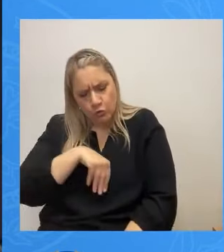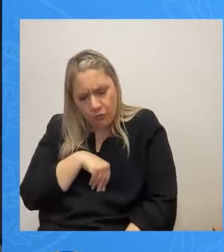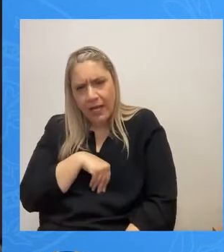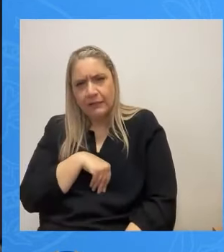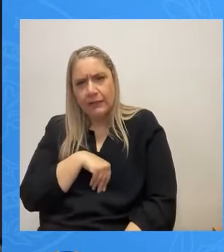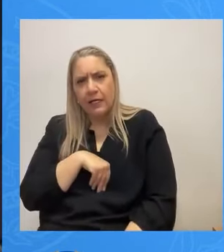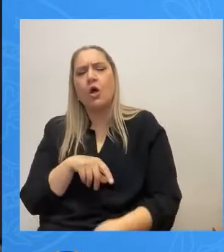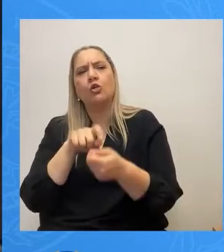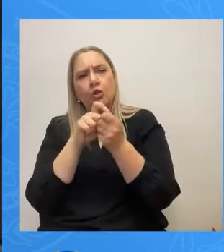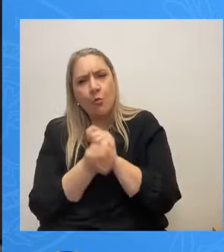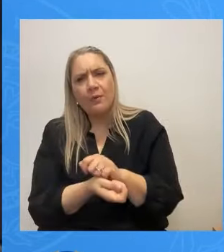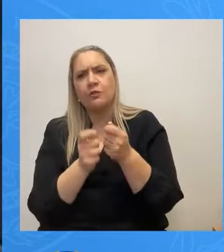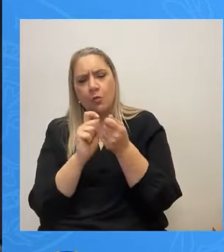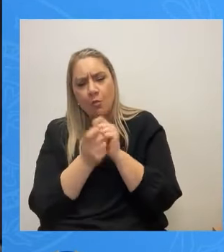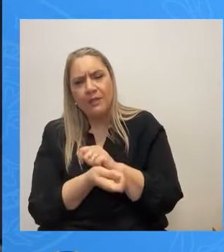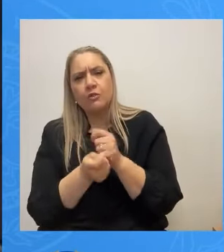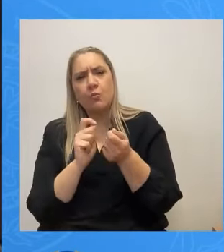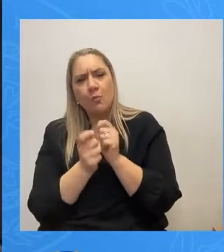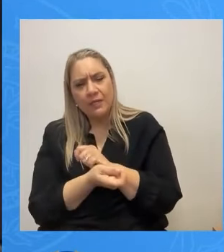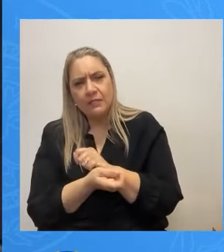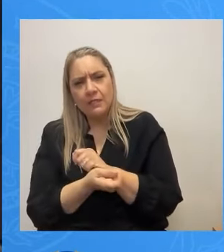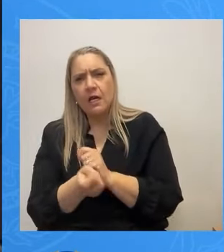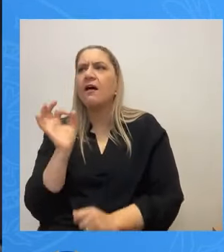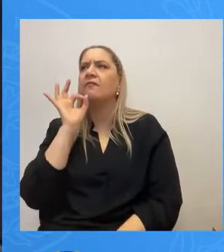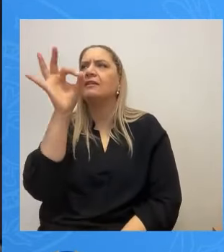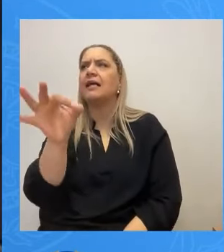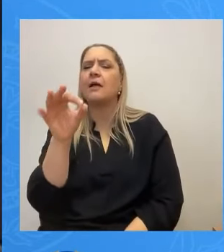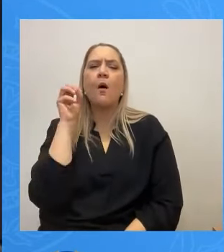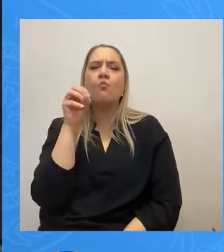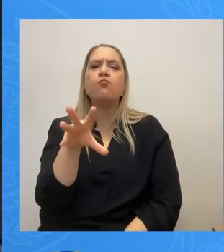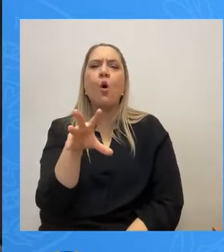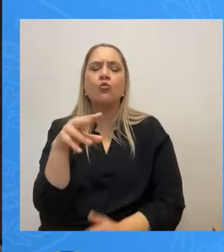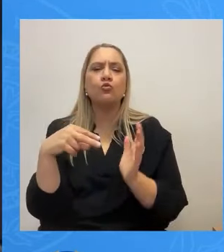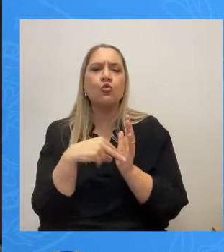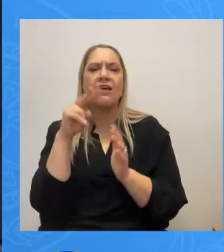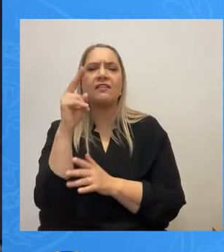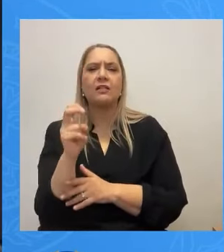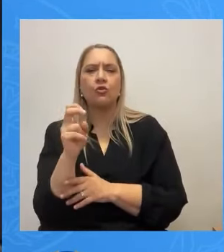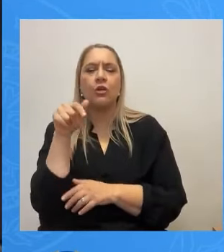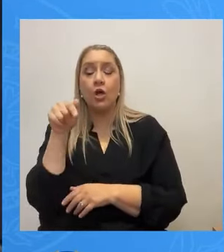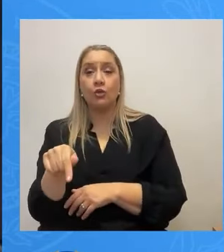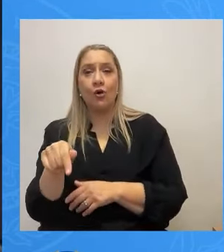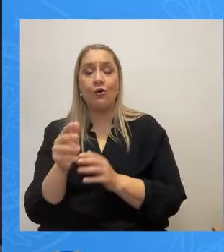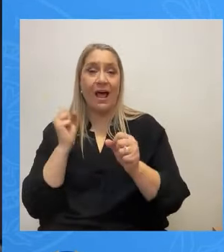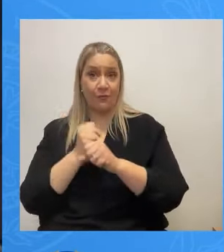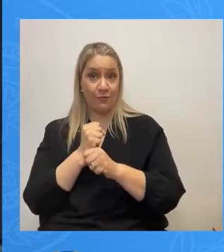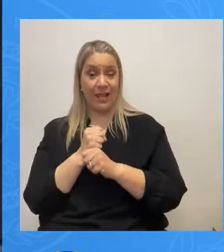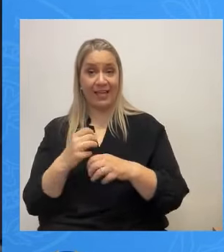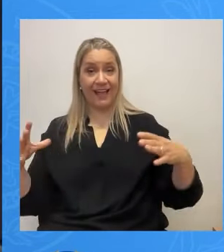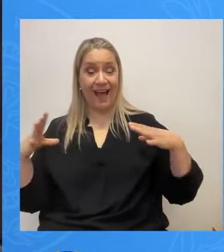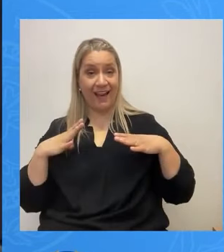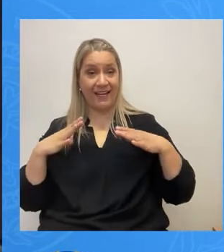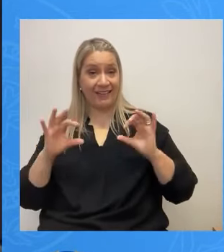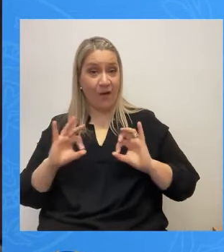τροποποιούσαν η μία μετά την άλλη. Φτάσαμε και στον πόνους του 20. Γιατί τώρα ανοίξαν οι δουλειές. Γιατί τώρα